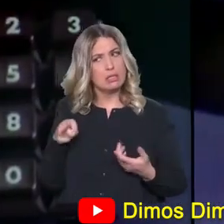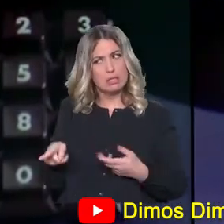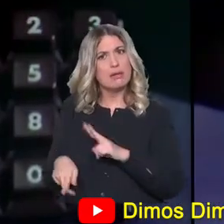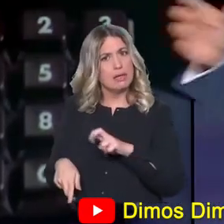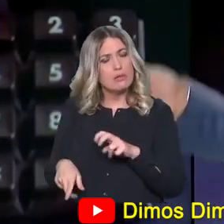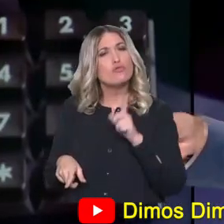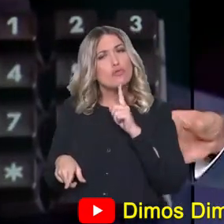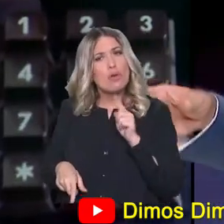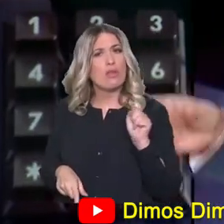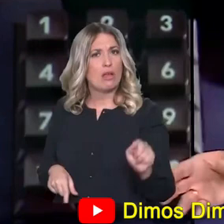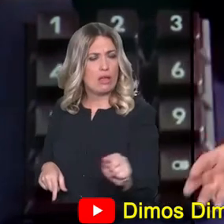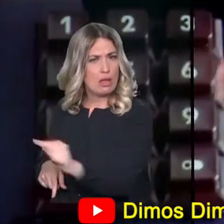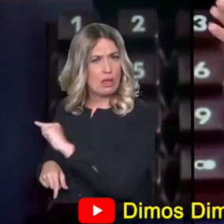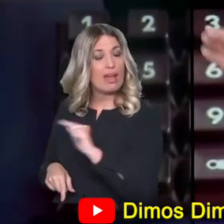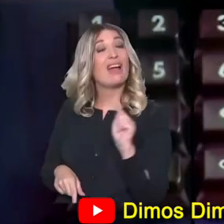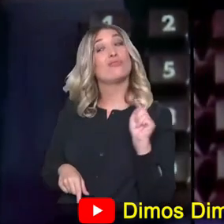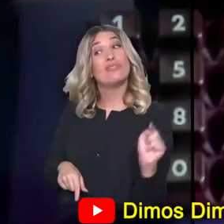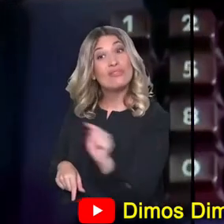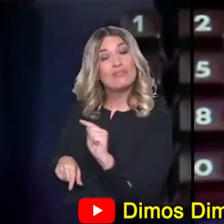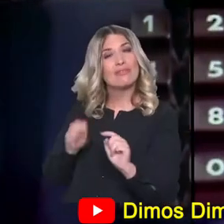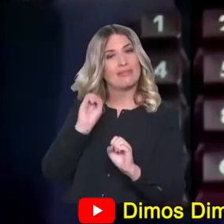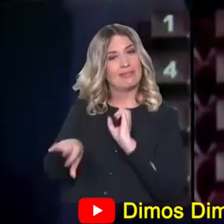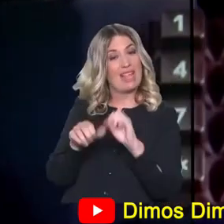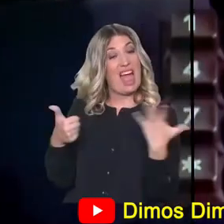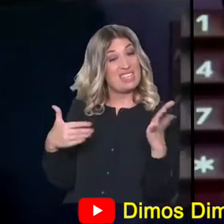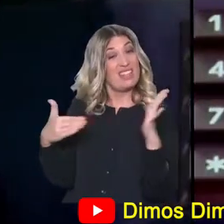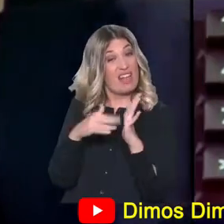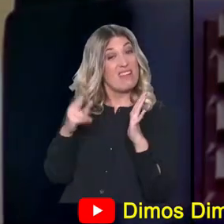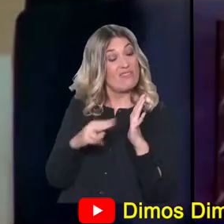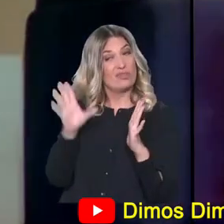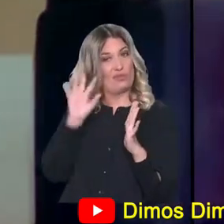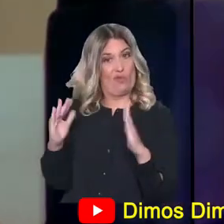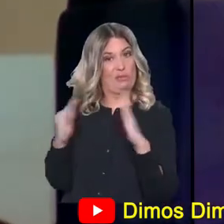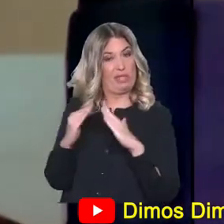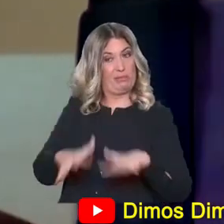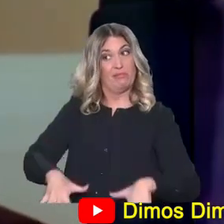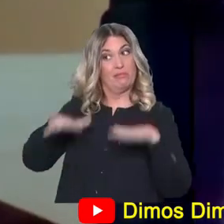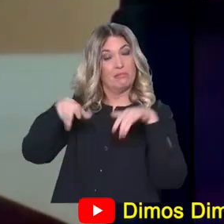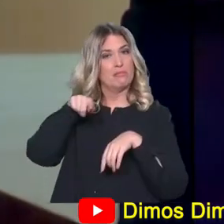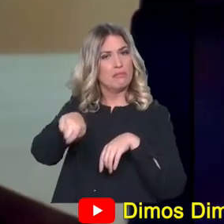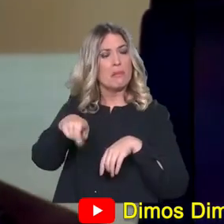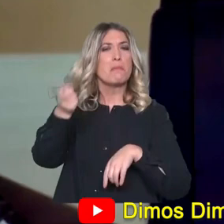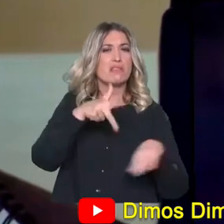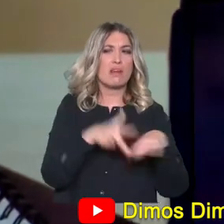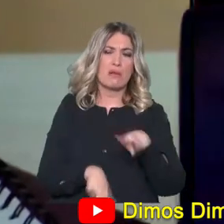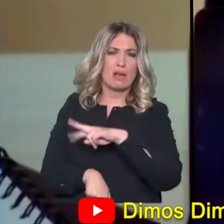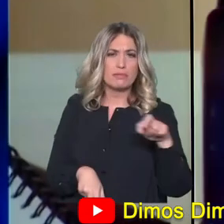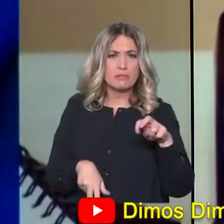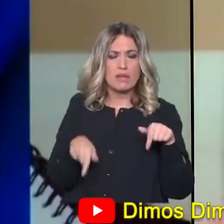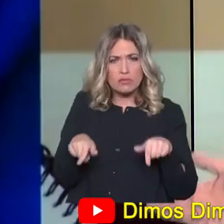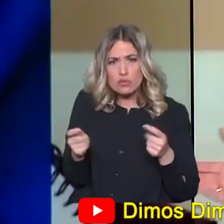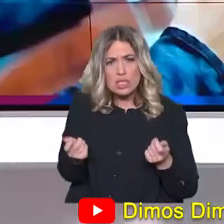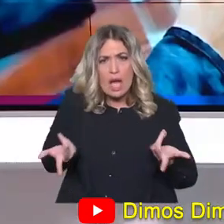που έχουν δει τα λεφτά τους να κάνουν εφτερά από τις εισπρακτικές παρότι απαγορεύεται. Και εδώ αρχίζει το θέμα. Τι στην ευχή γίνεται με τις εισπρακτικές εταιρείες.